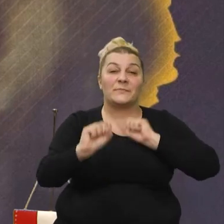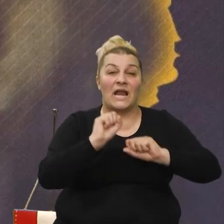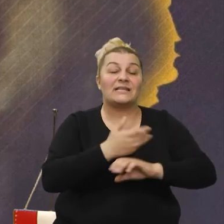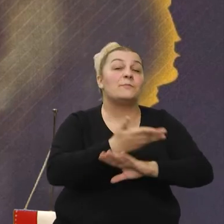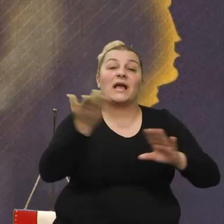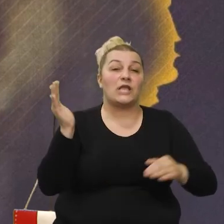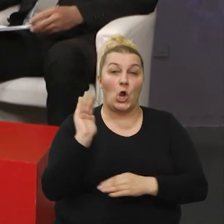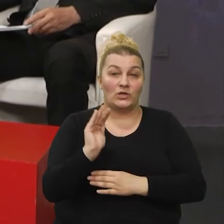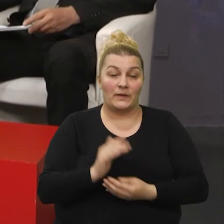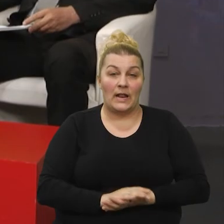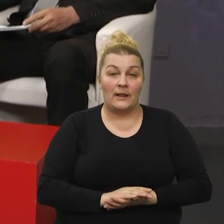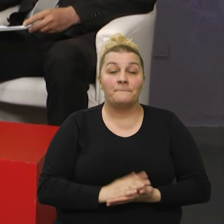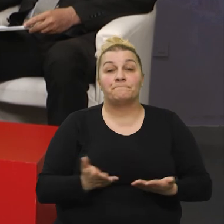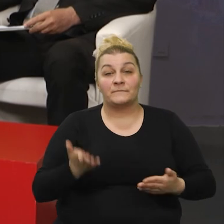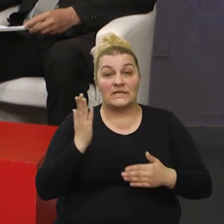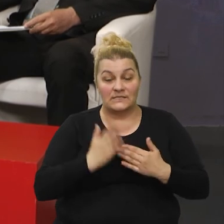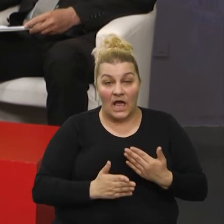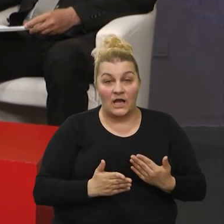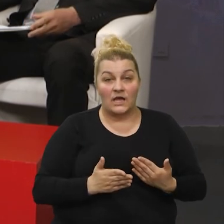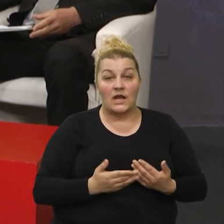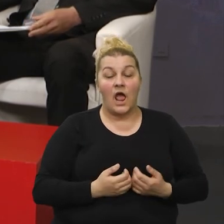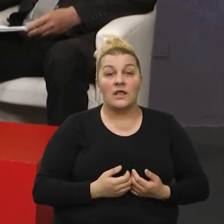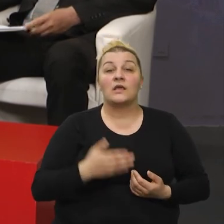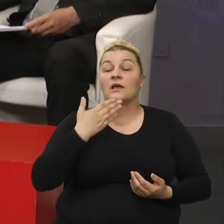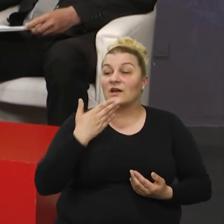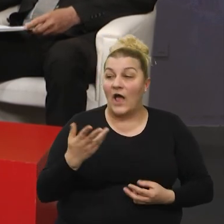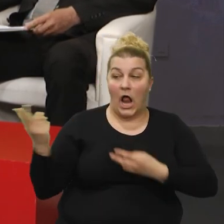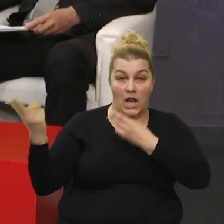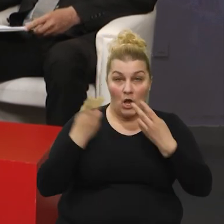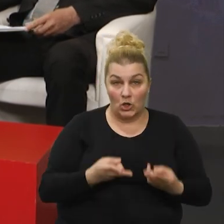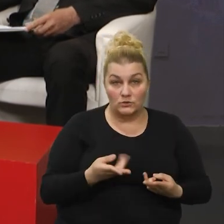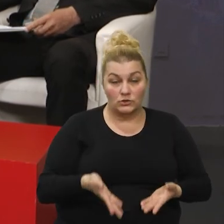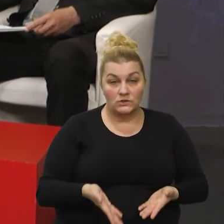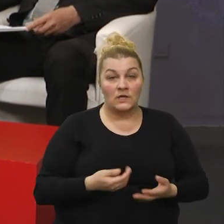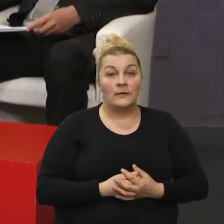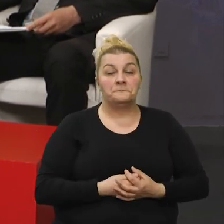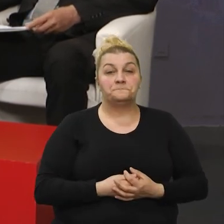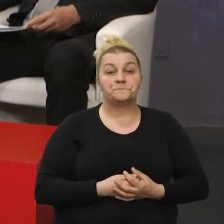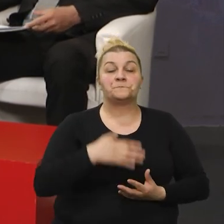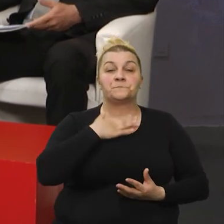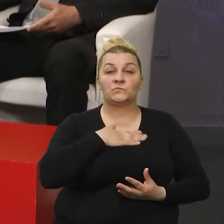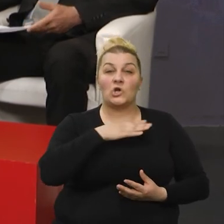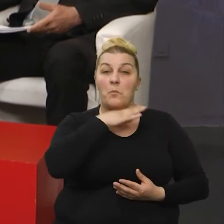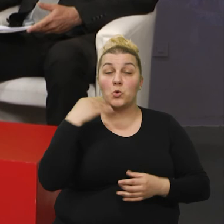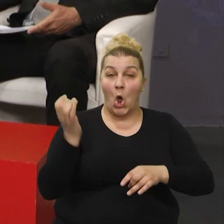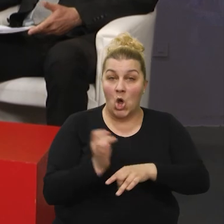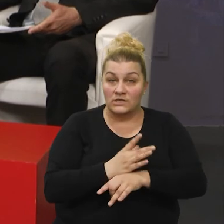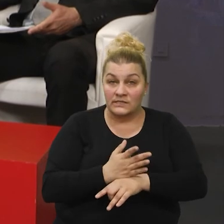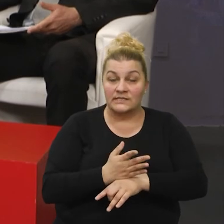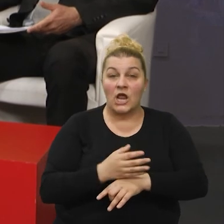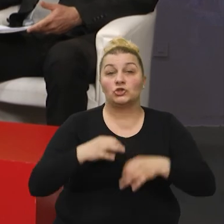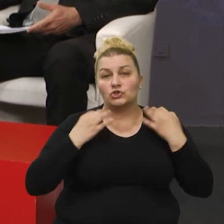ma gdje bili. Što je za kraje, gospodine Vraniće, hvala vam na gostovanju, želimo vam puno sreće,